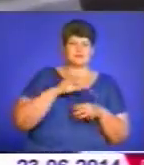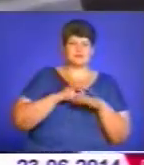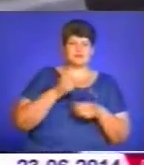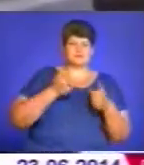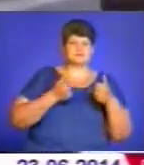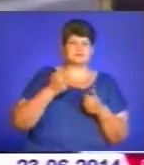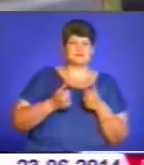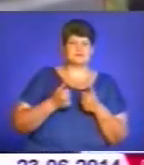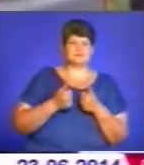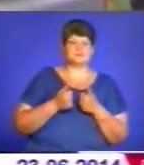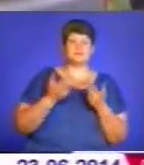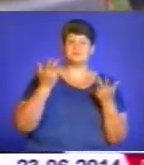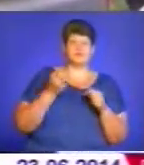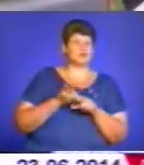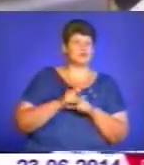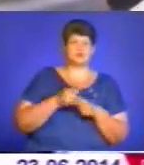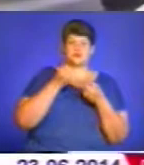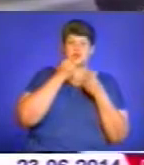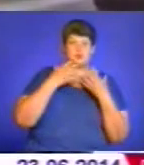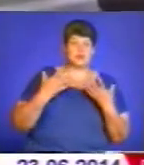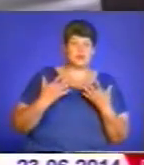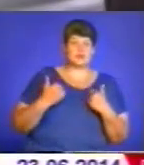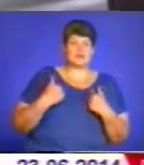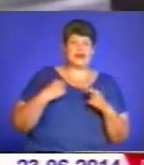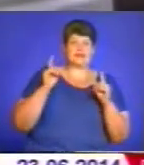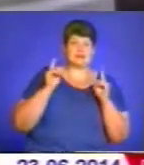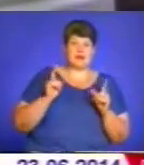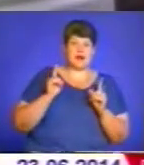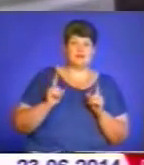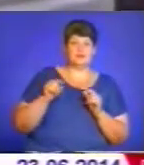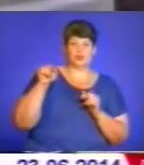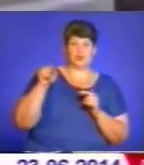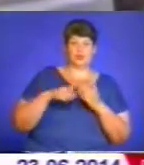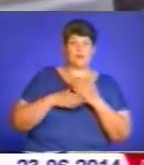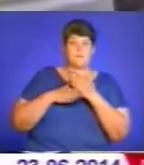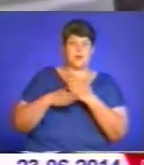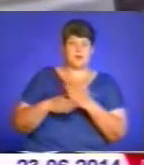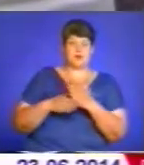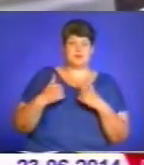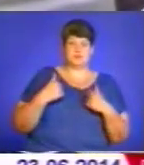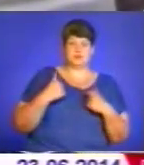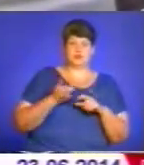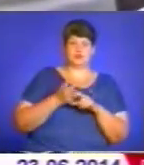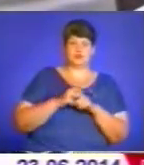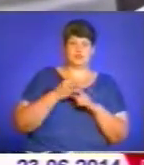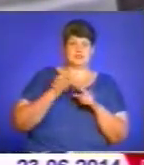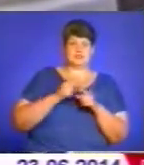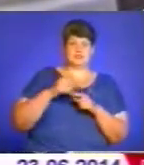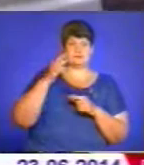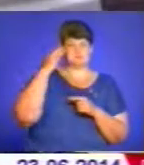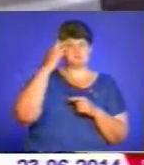спартакіаду? Та, дуже хороша. Я навіть тут допомагала. Мені дуже ця ідея